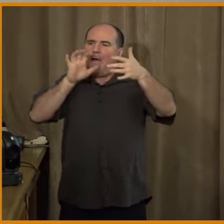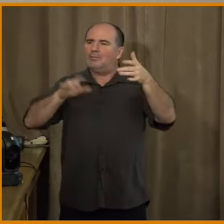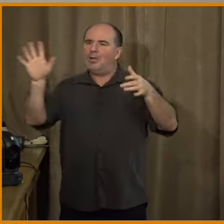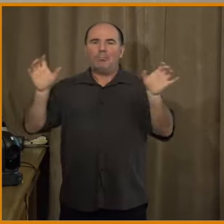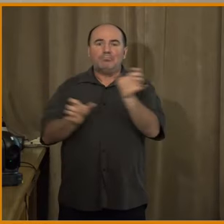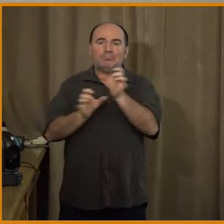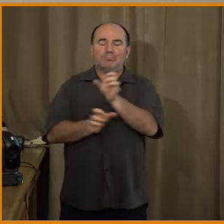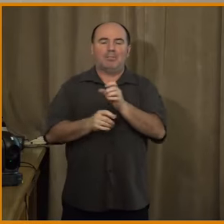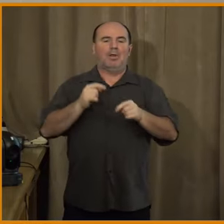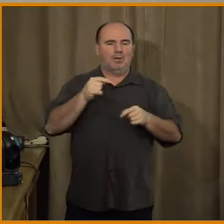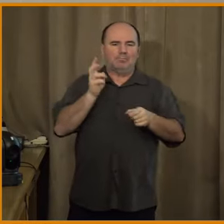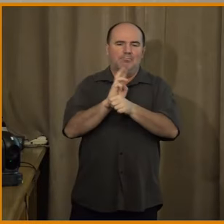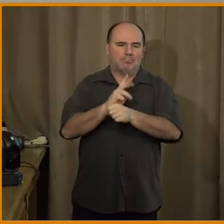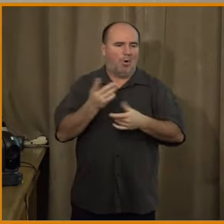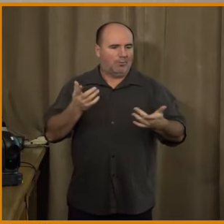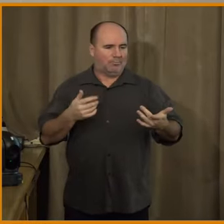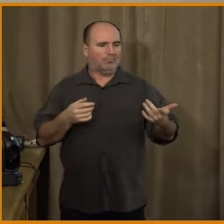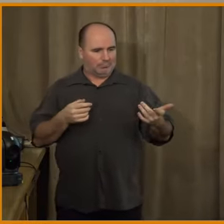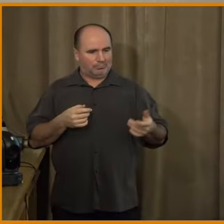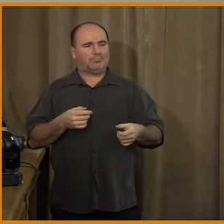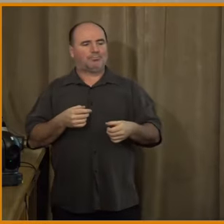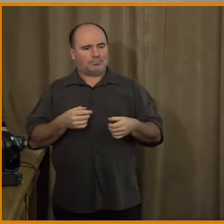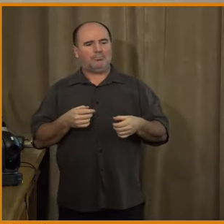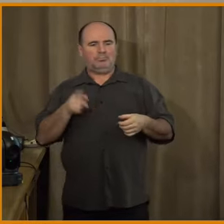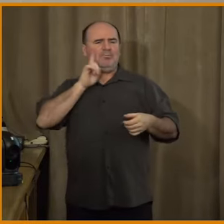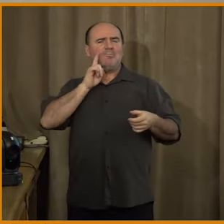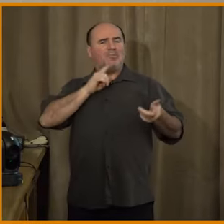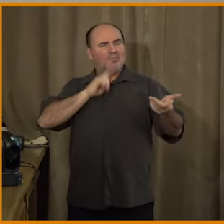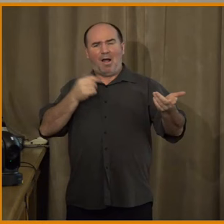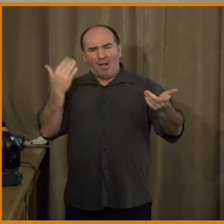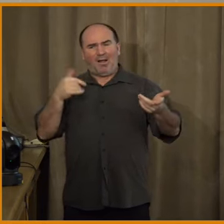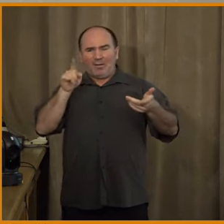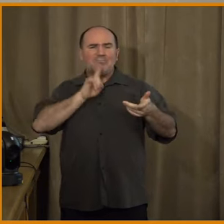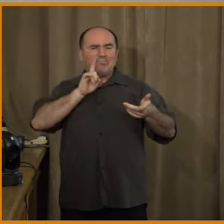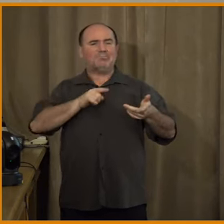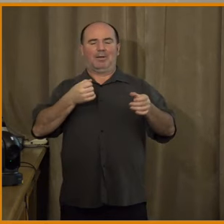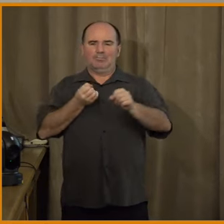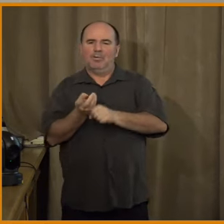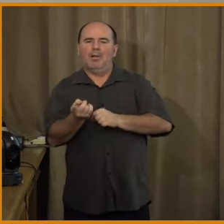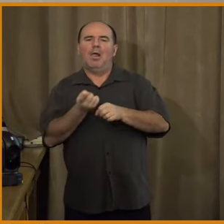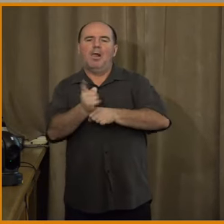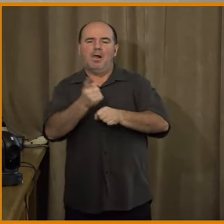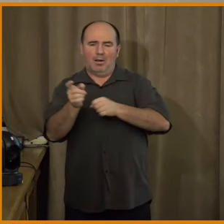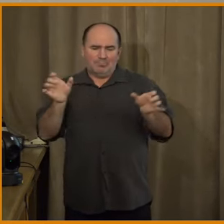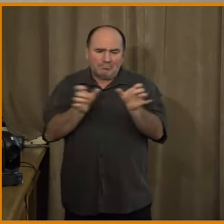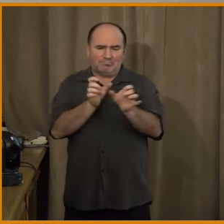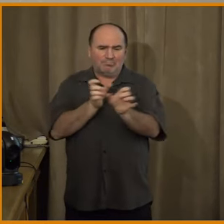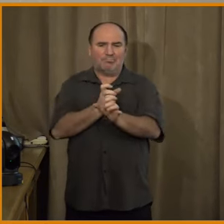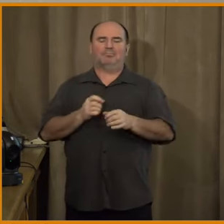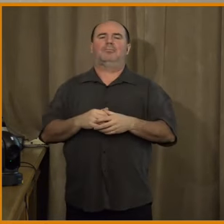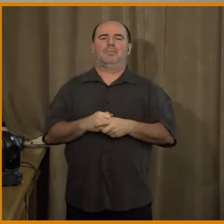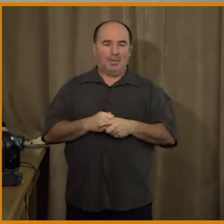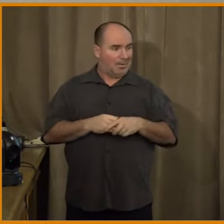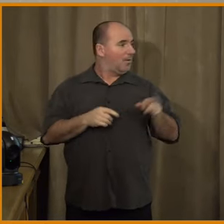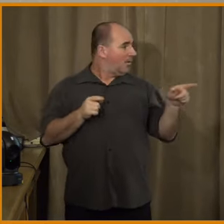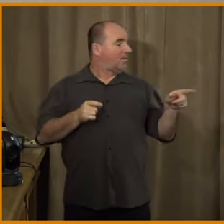není pochyb o tom, že ten člověk to dělá ve špatné víře a plně si vědomu toho, že ta informace je nepravdivá. Samozřejmě naprosto